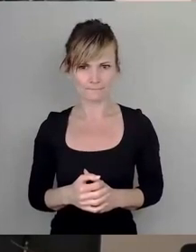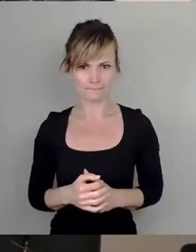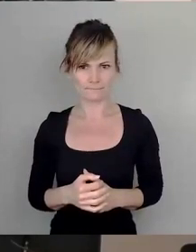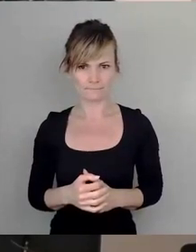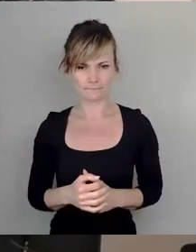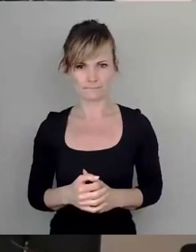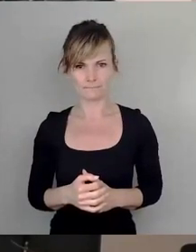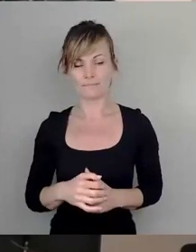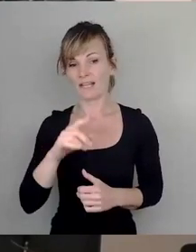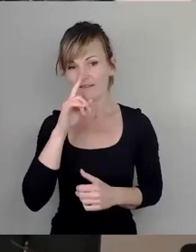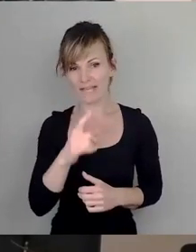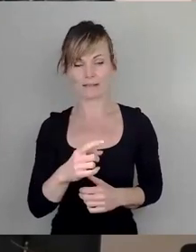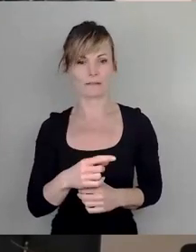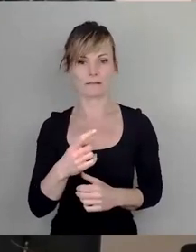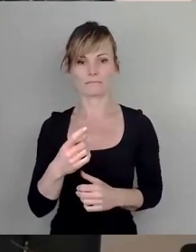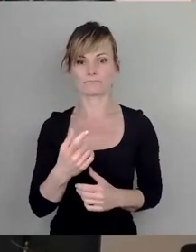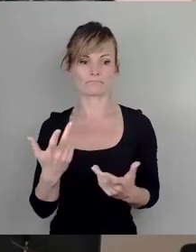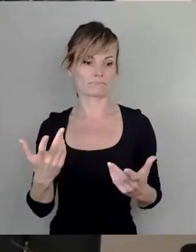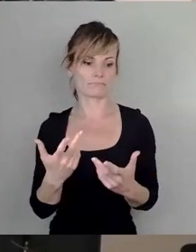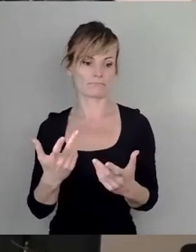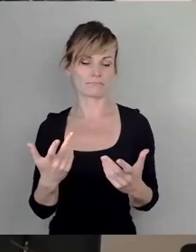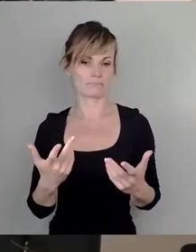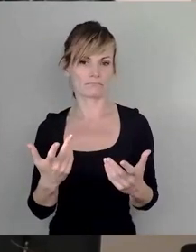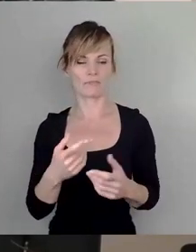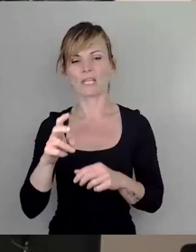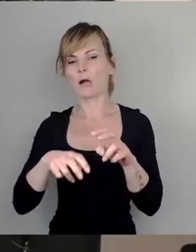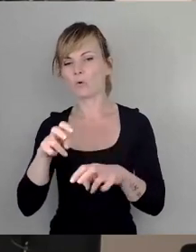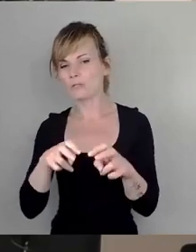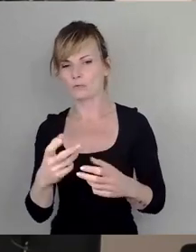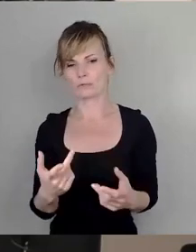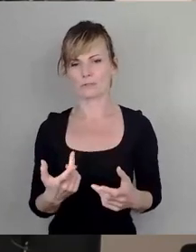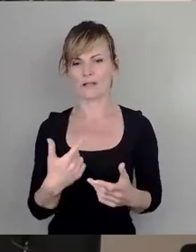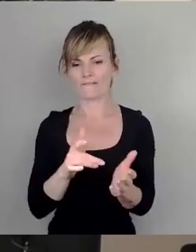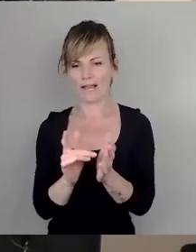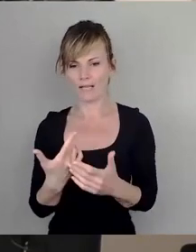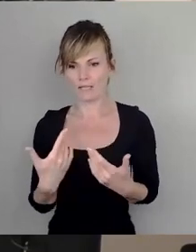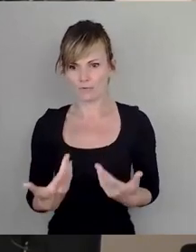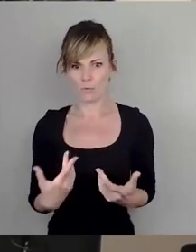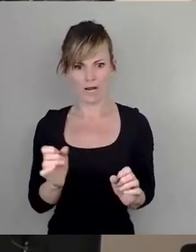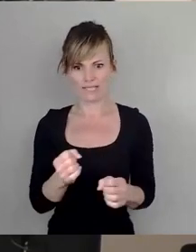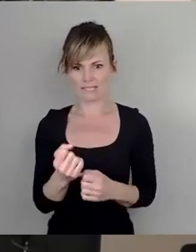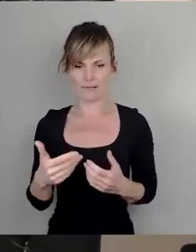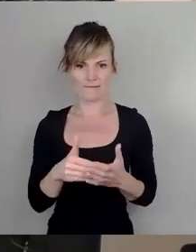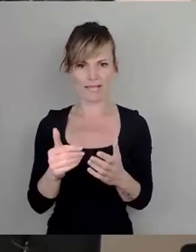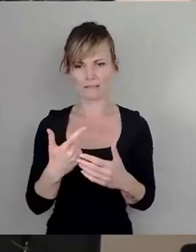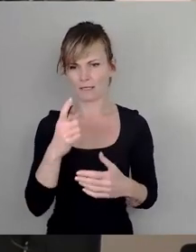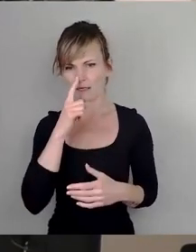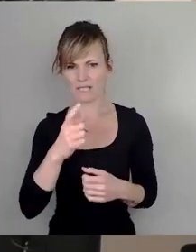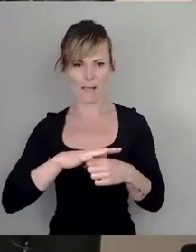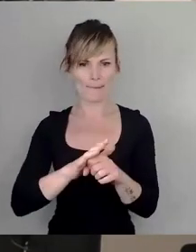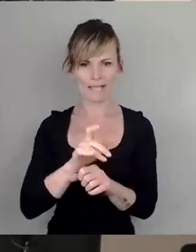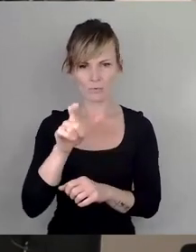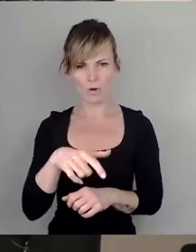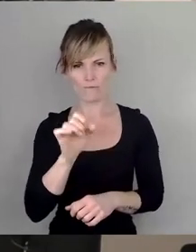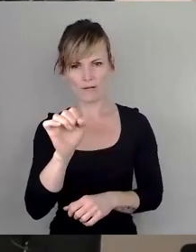ausnutzt, eine, wo man in dem Sinne an der Wand steht und nicht mehr weiter kann, ja, das heißt, sie sind erpressbar, dann kann